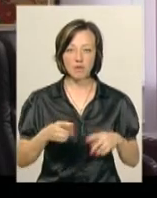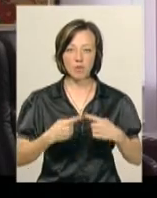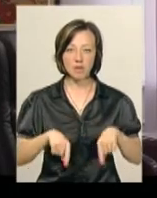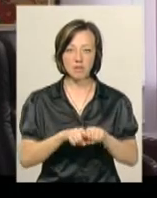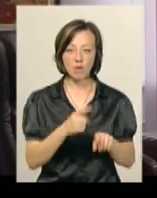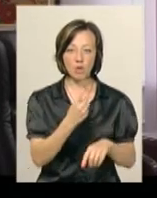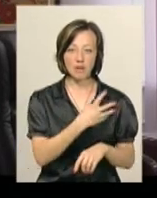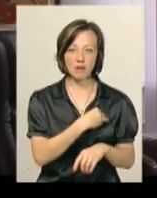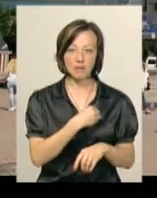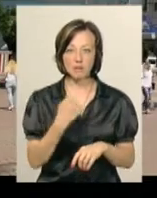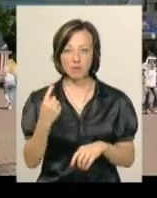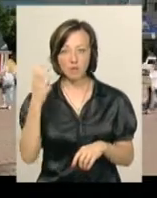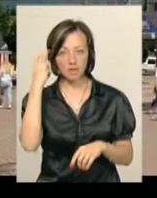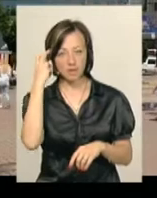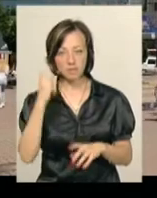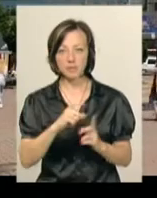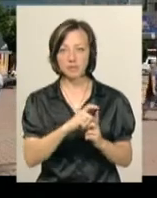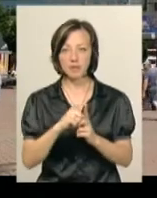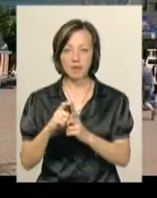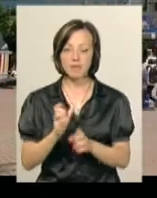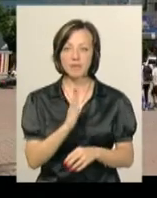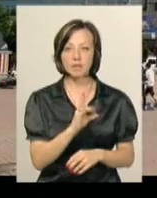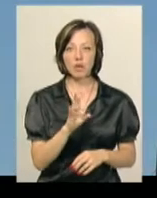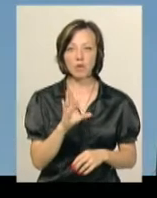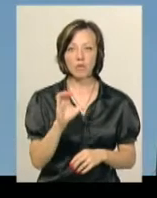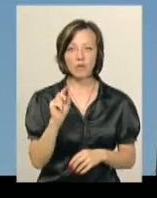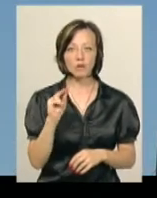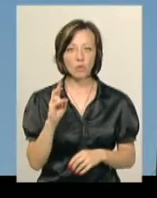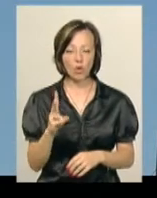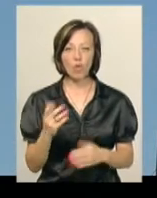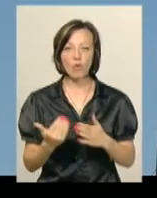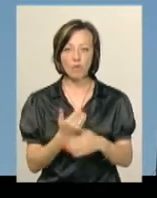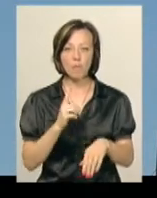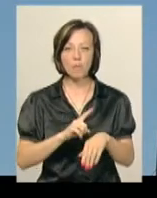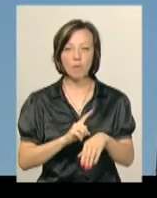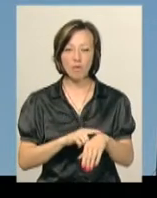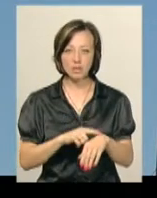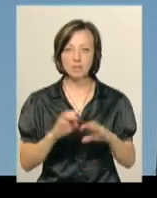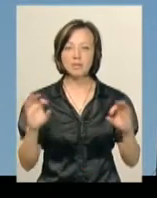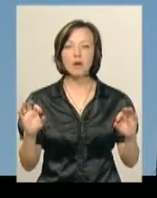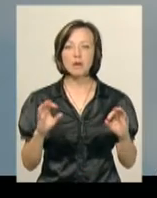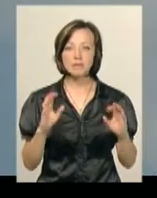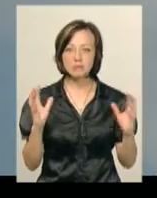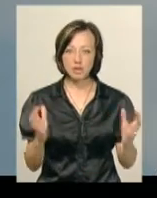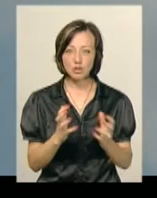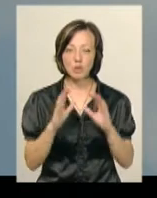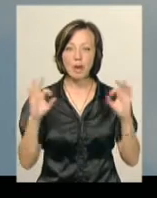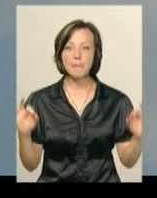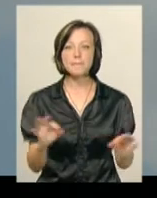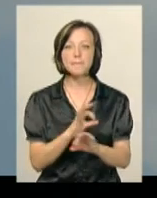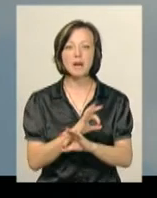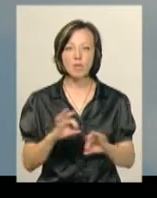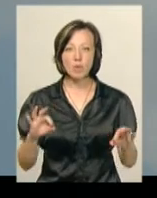львівська, одна київська. За словами Василя Новачка, на новому годиннику збережуть молодію про скурівський вальс Надія Пукас, яка звучала